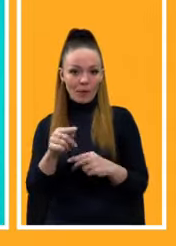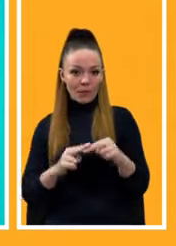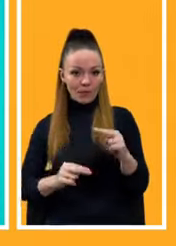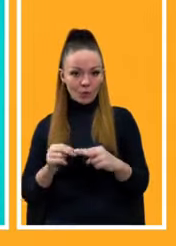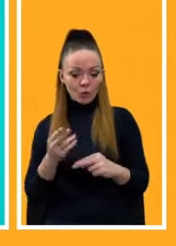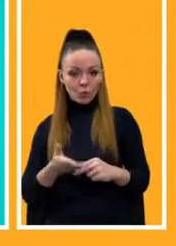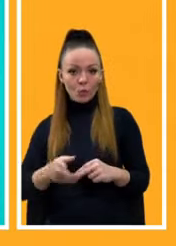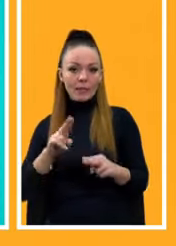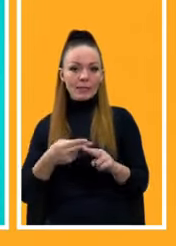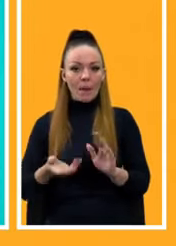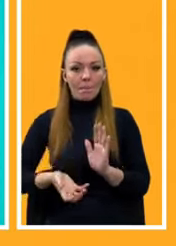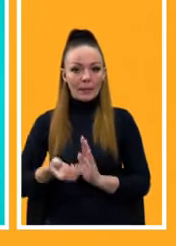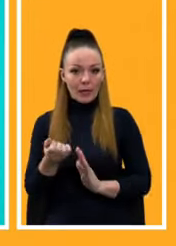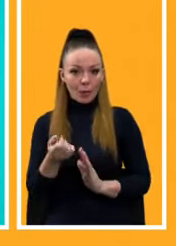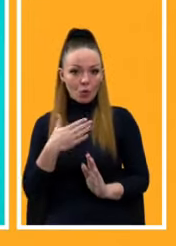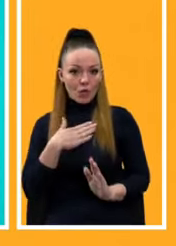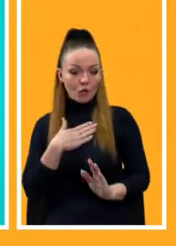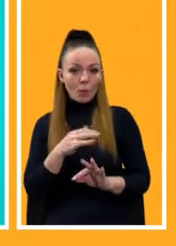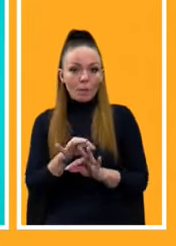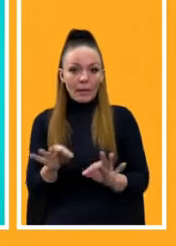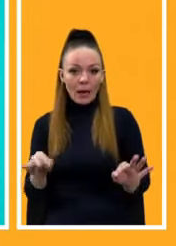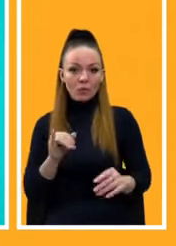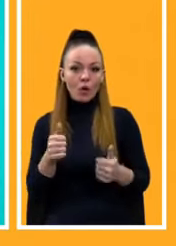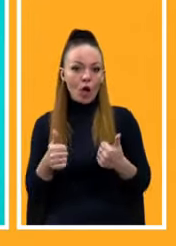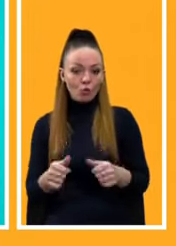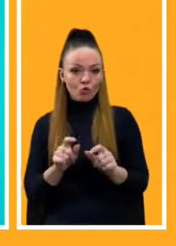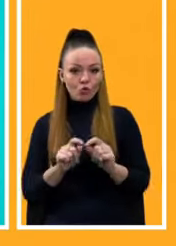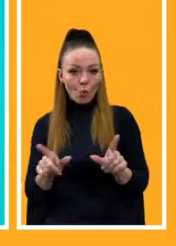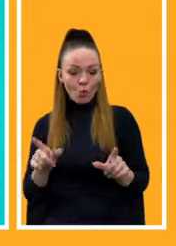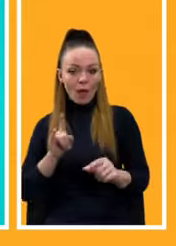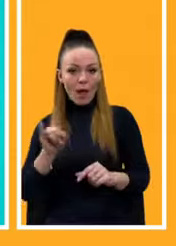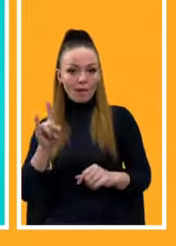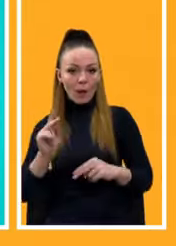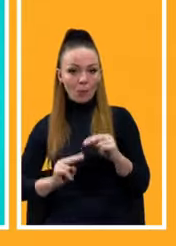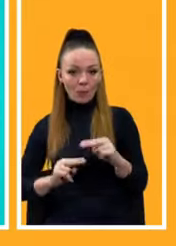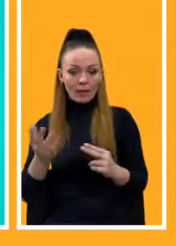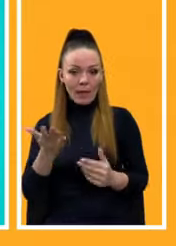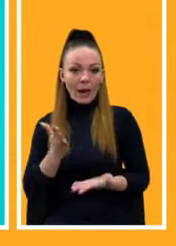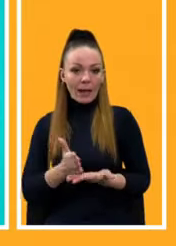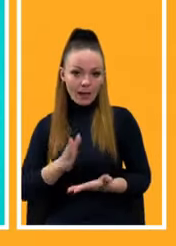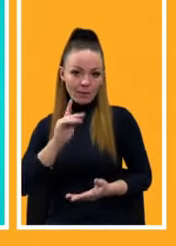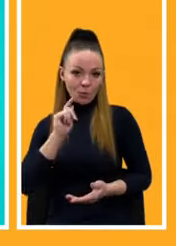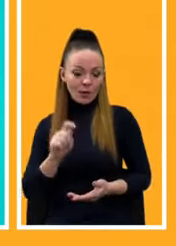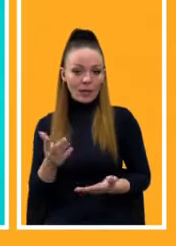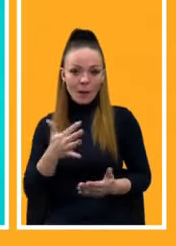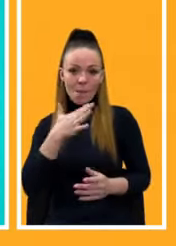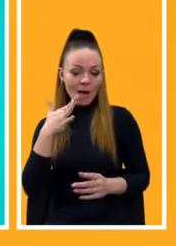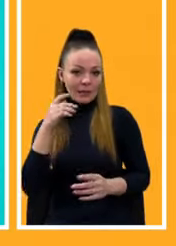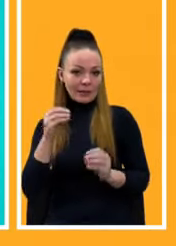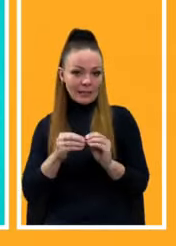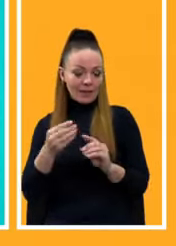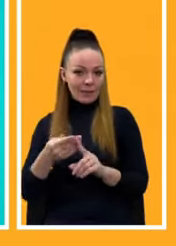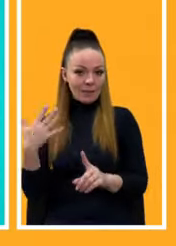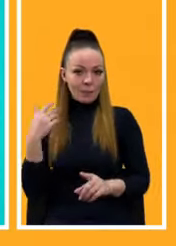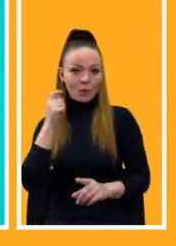підтримує нашу прекрасну і хорошу школу авіабудування, яка є в Україні, який вже багато десятків років і сьогодні ми